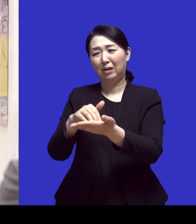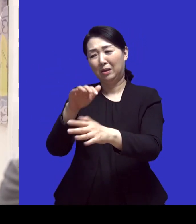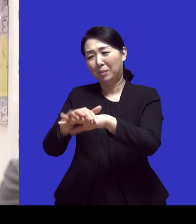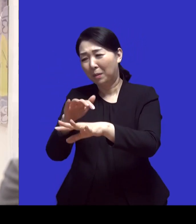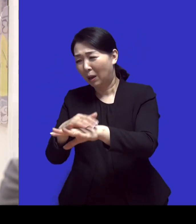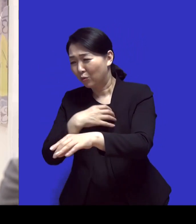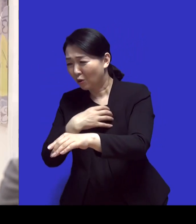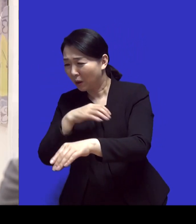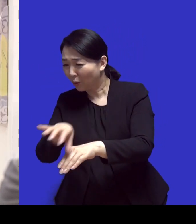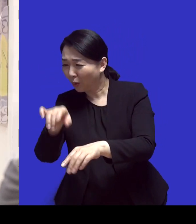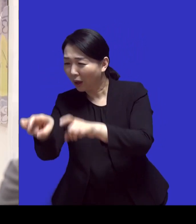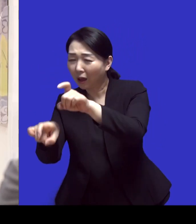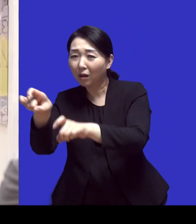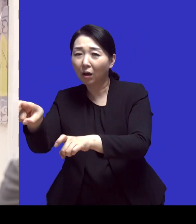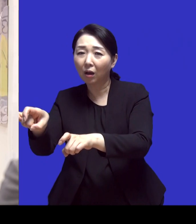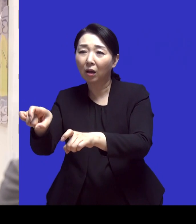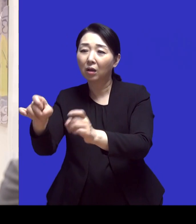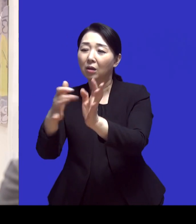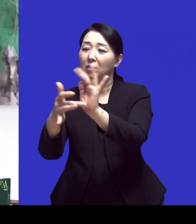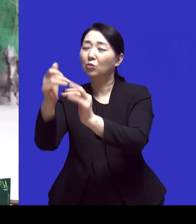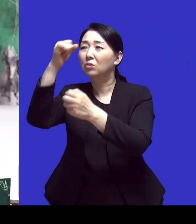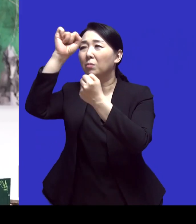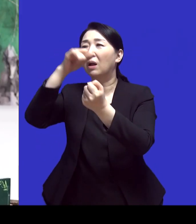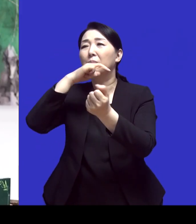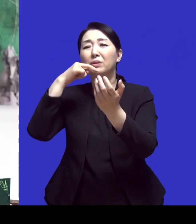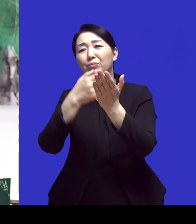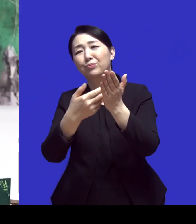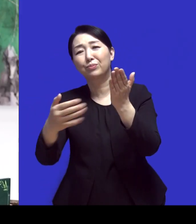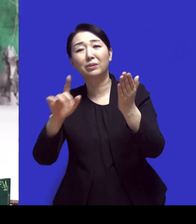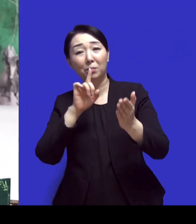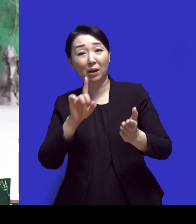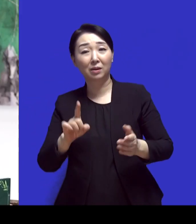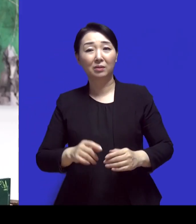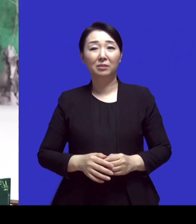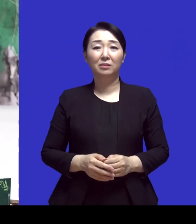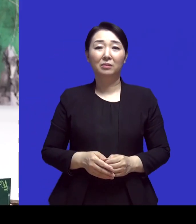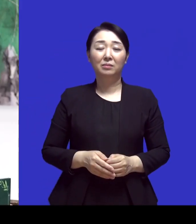데로 걸어가서 예수님 발에서는 피가 흐르고 있었다고 해요 그래서